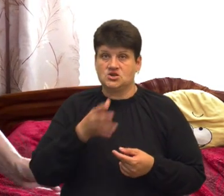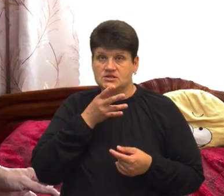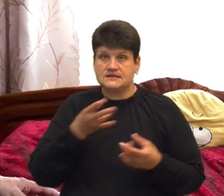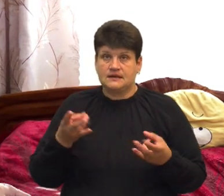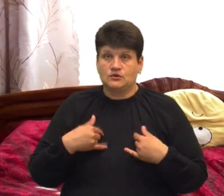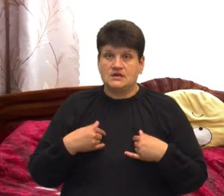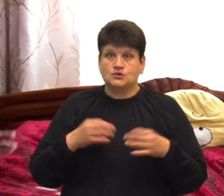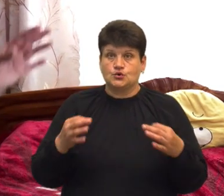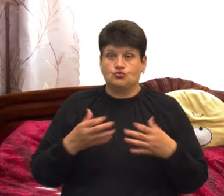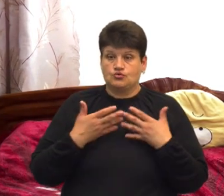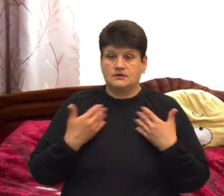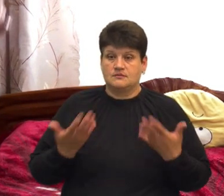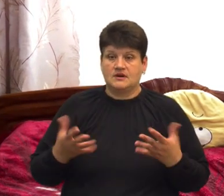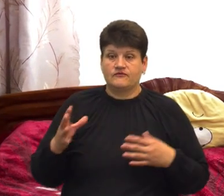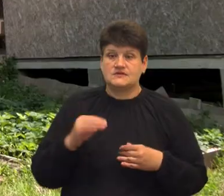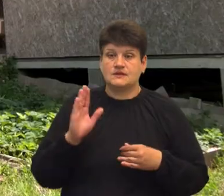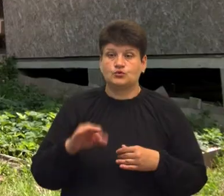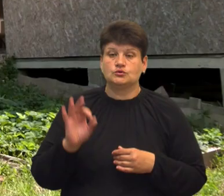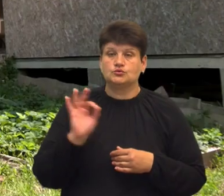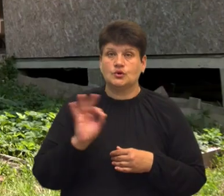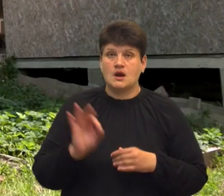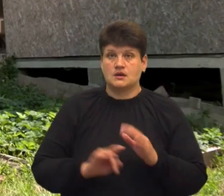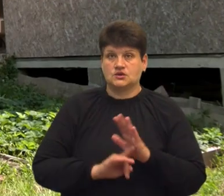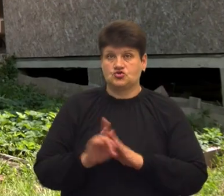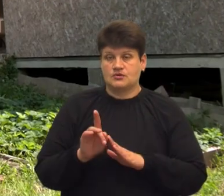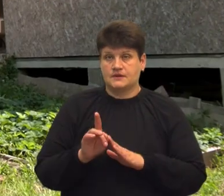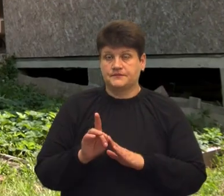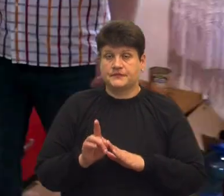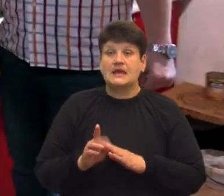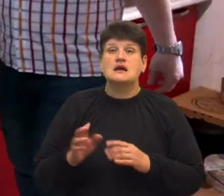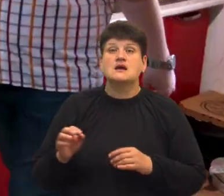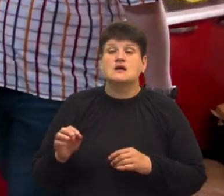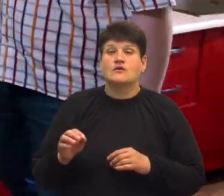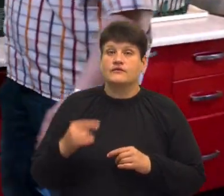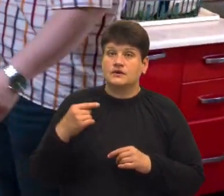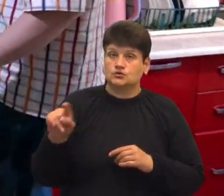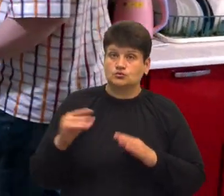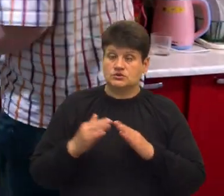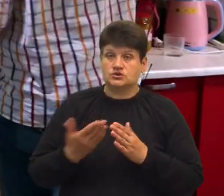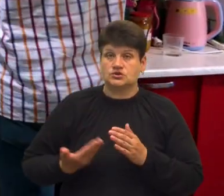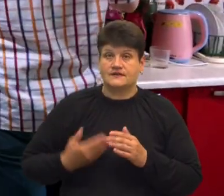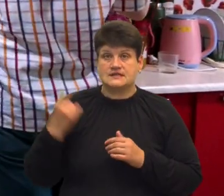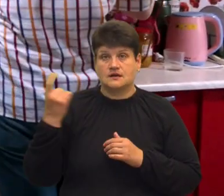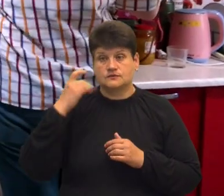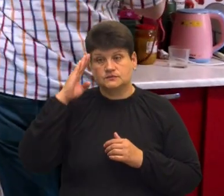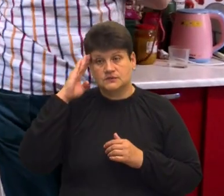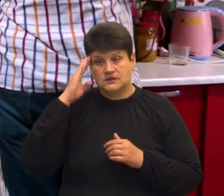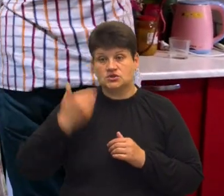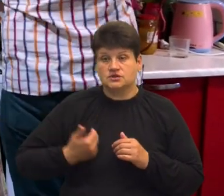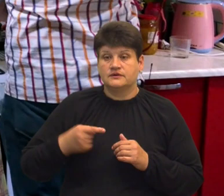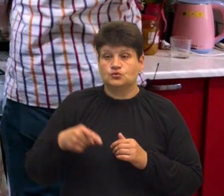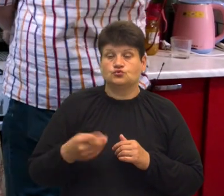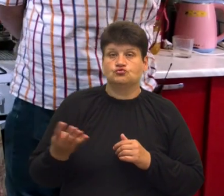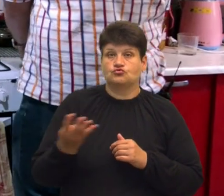чотири, нема нічого. Все будемо з нуля починати. У іншому відновленому будинку живе Олексій Воробєв з Харкова. Каже, живе тут з